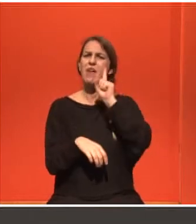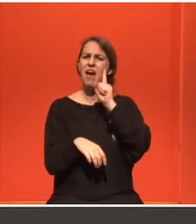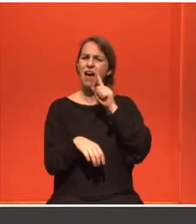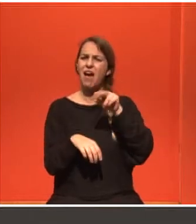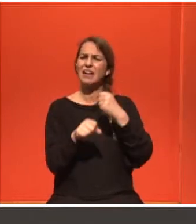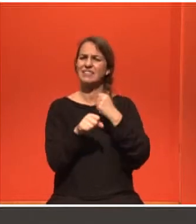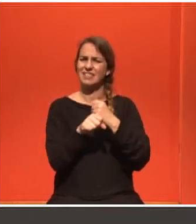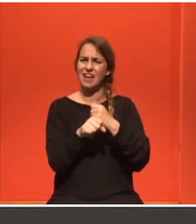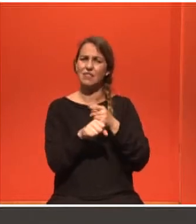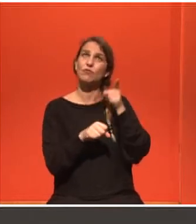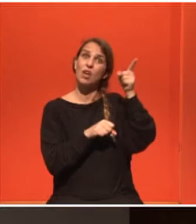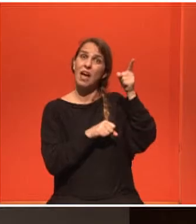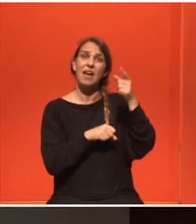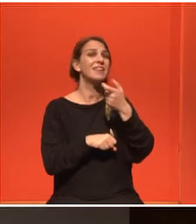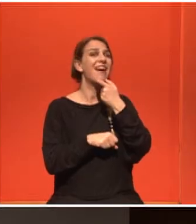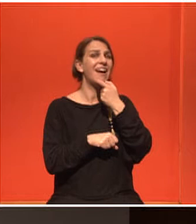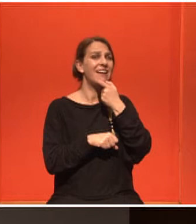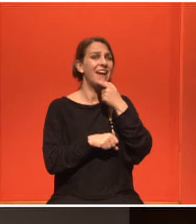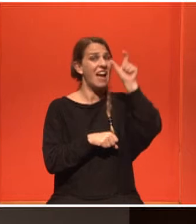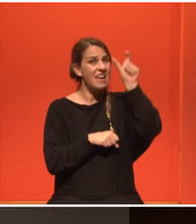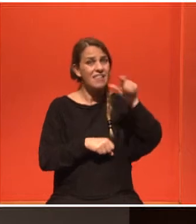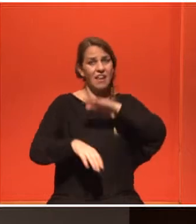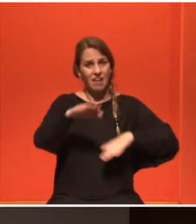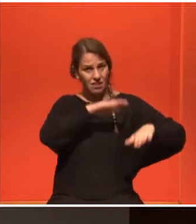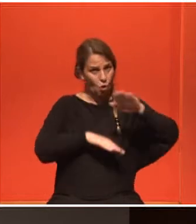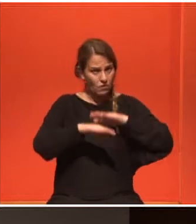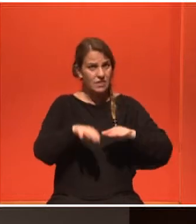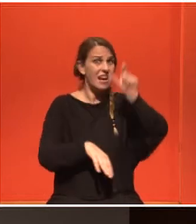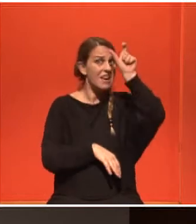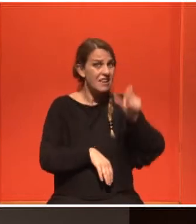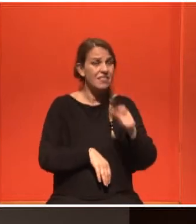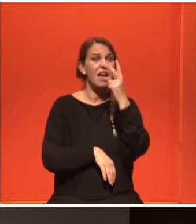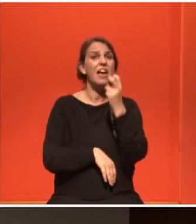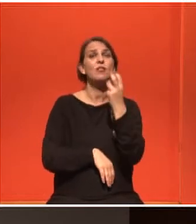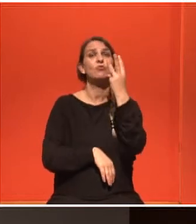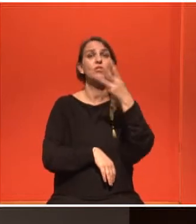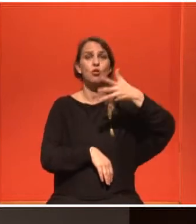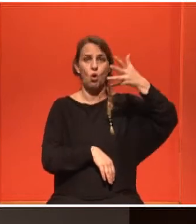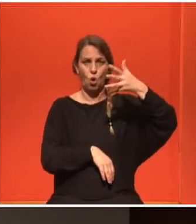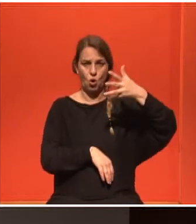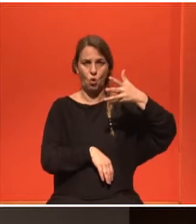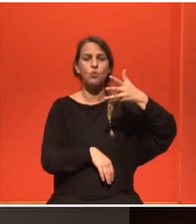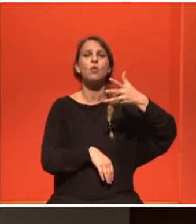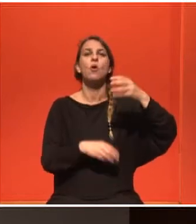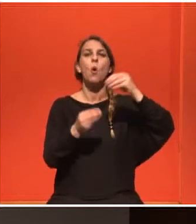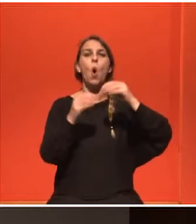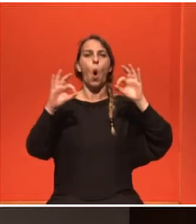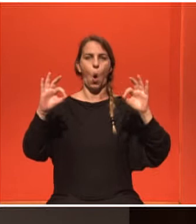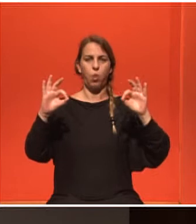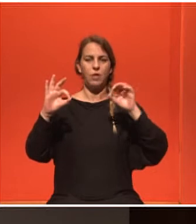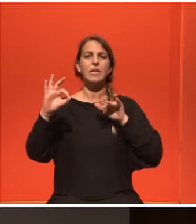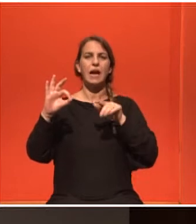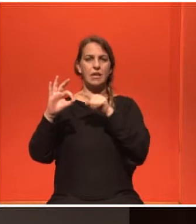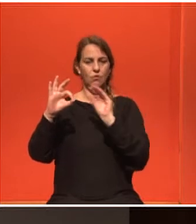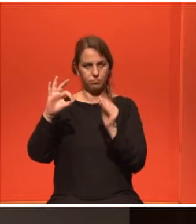και κολυβίδρια και όλας. Καρκίνο οθικών, 23. Έγινε αφαίρεση της μία οθήκης. Υπάρχει πιθανότητα να αναπτύξει